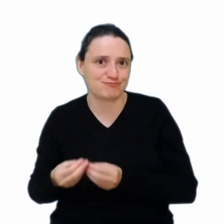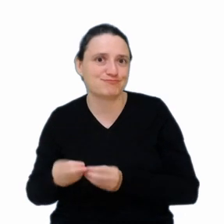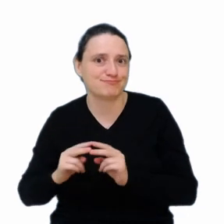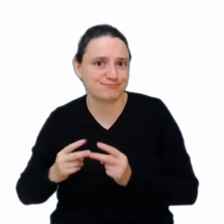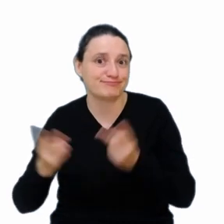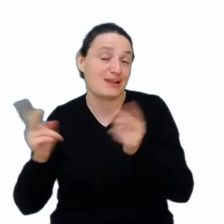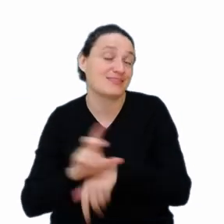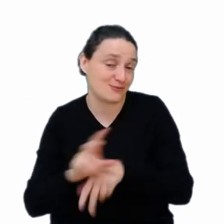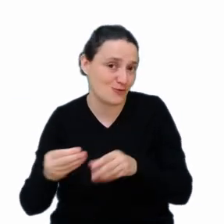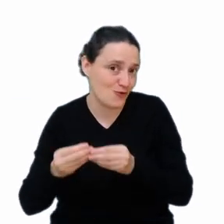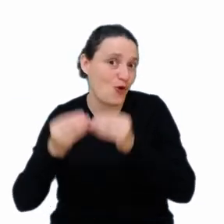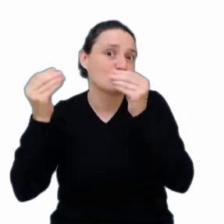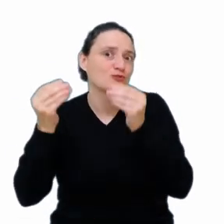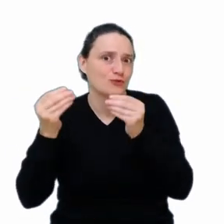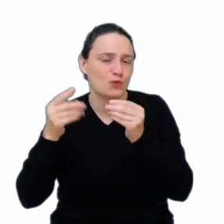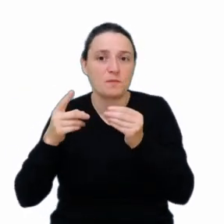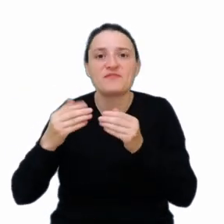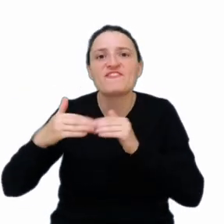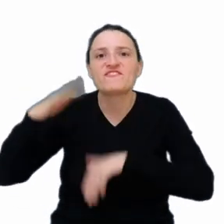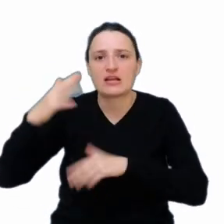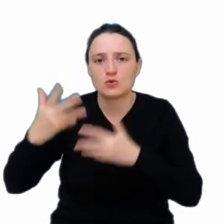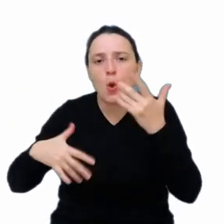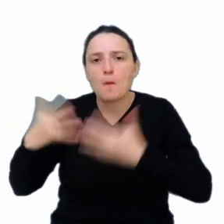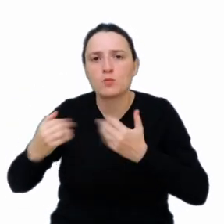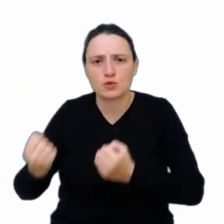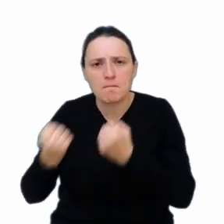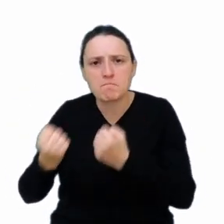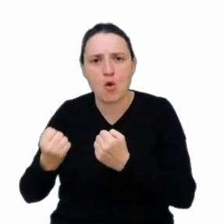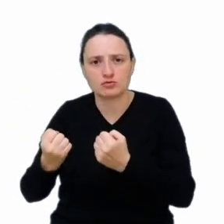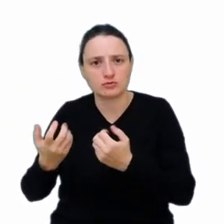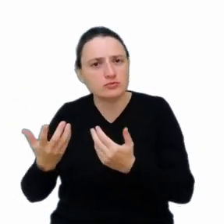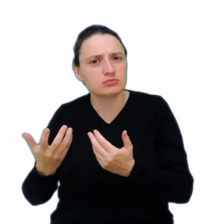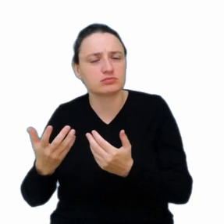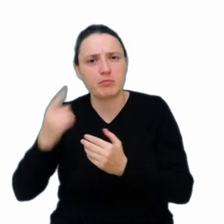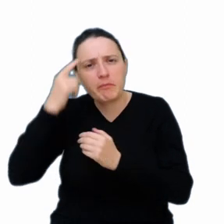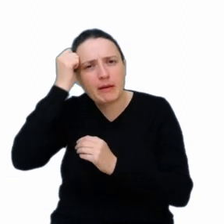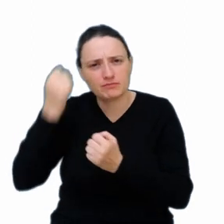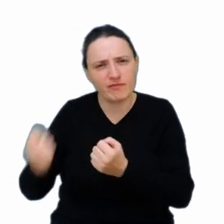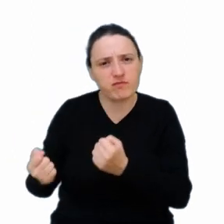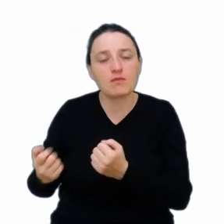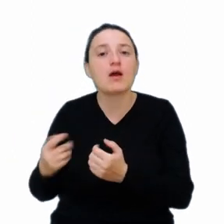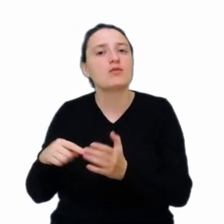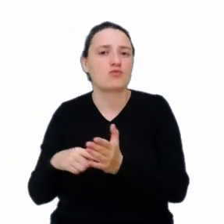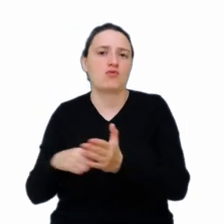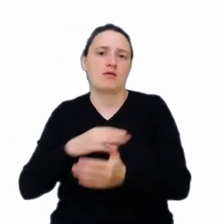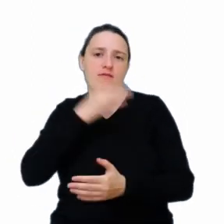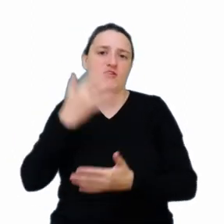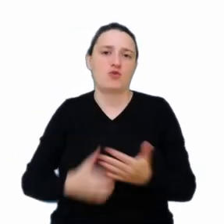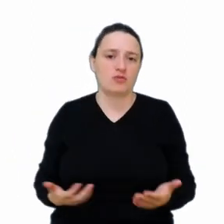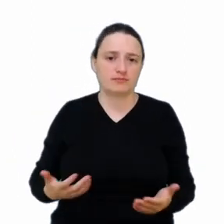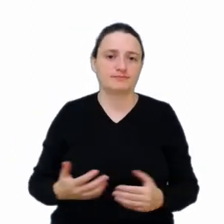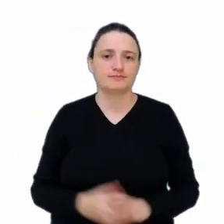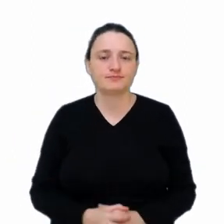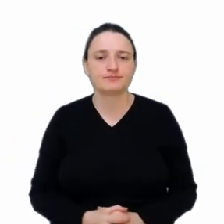technologii, gdzie większa moc obliczeniowa komputerów pozwala na lepsze jej wykorzystanie. No i takim jednym z